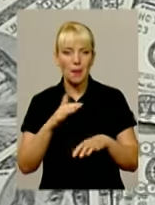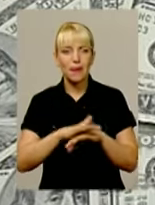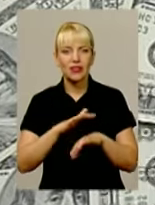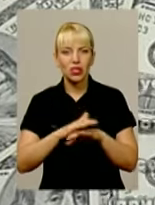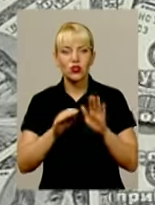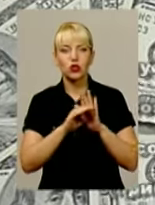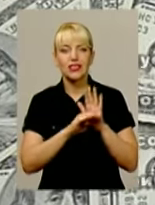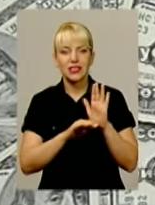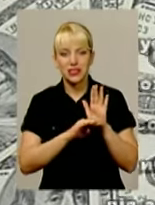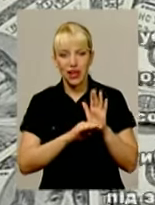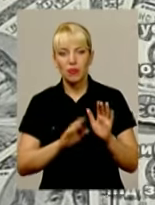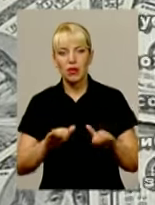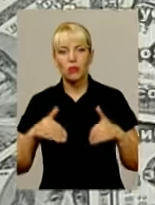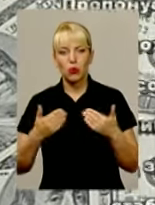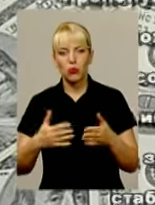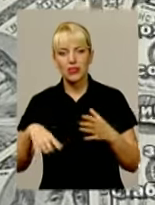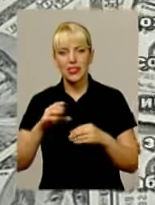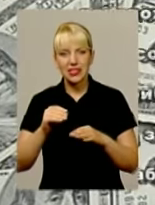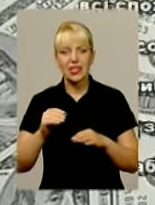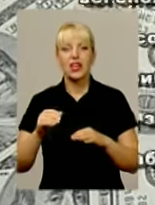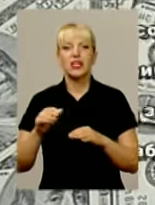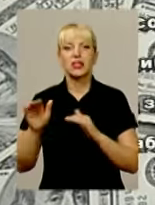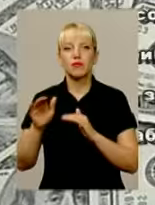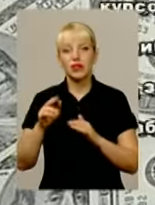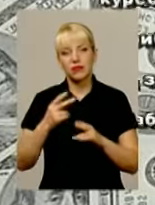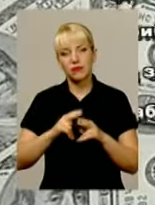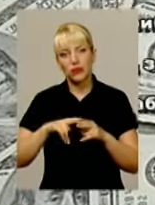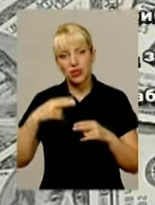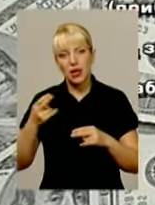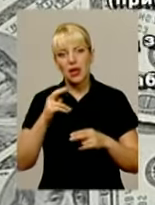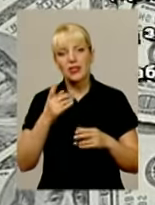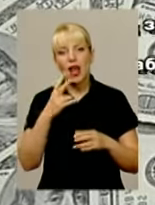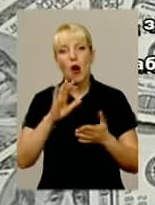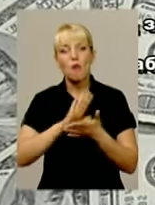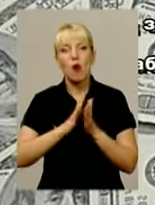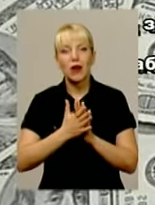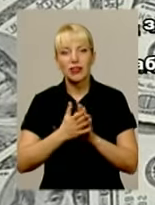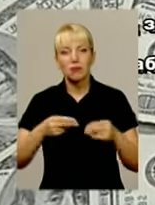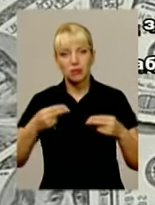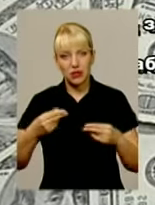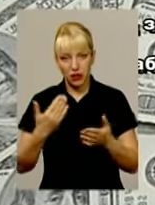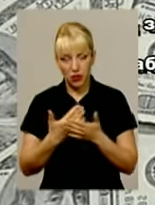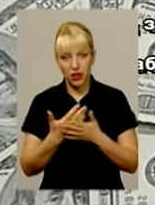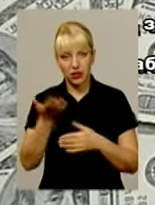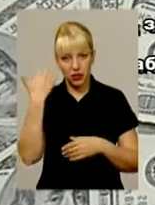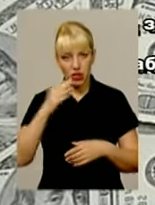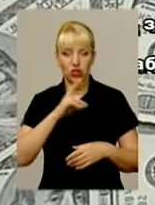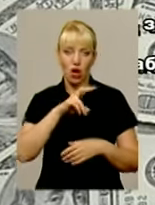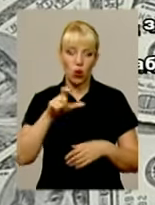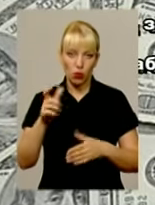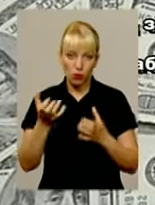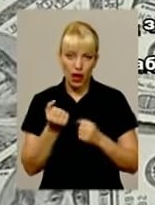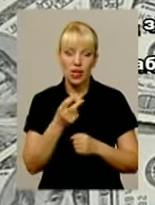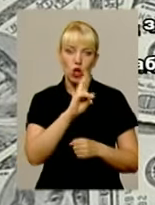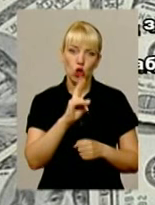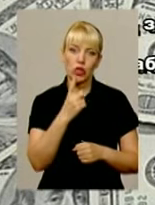конвертувати всі споживчі кредити в іноземній валюті за курсом на момент підписання договору приблизно 5 гривень 5 копійок